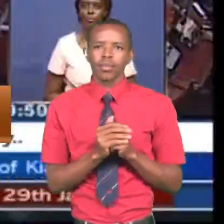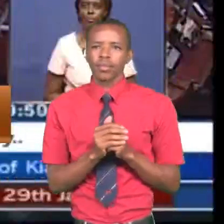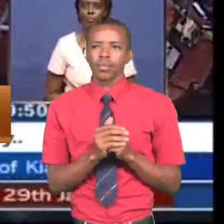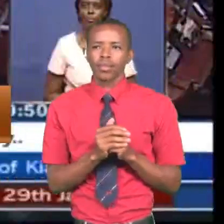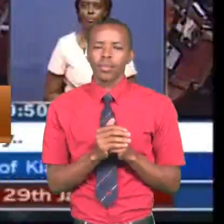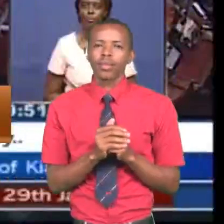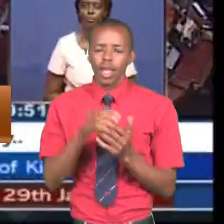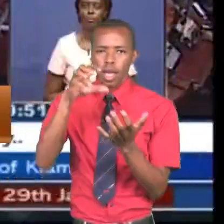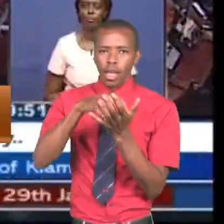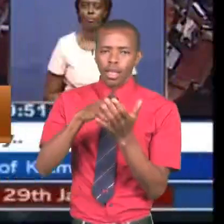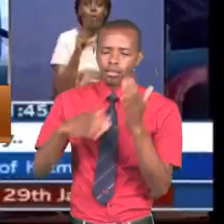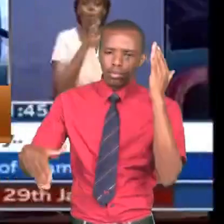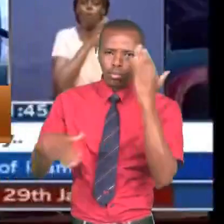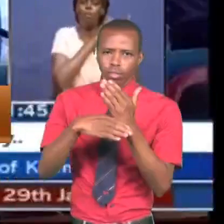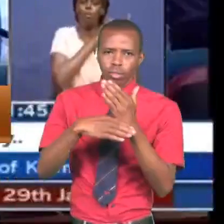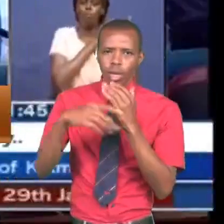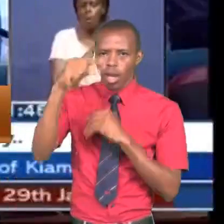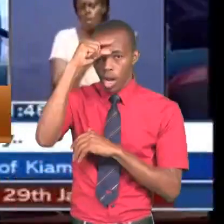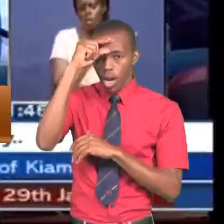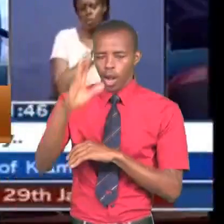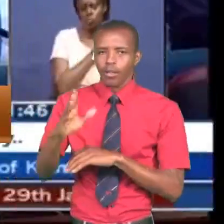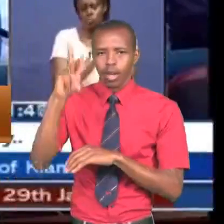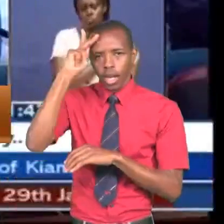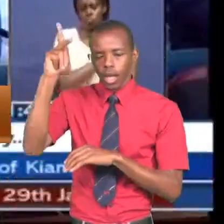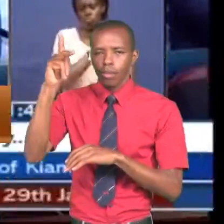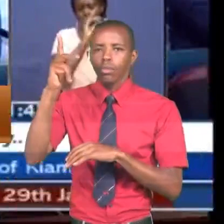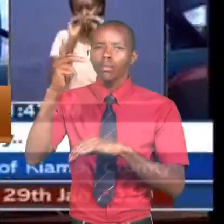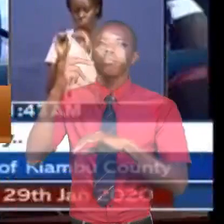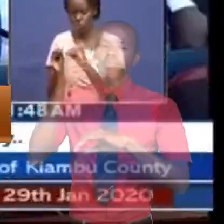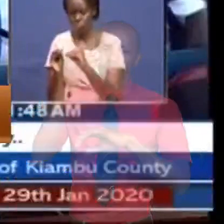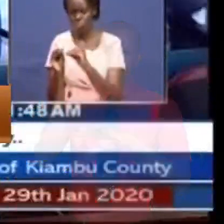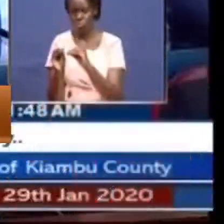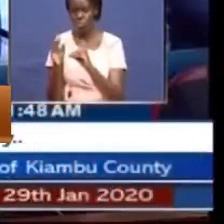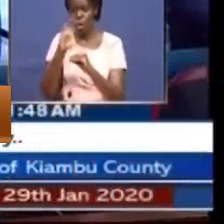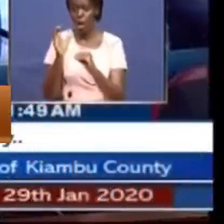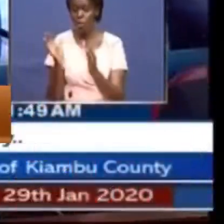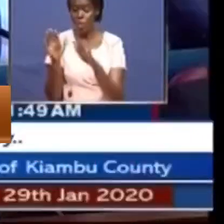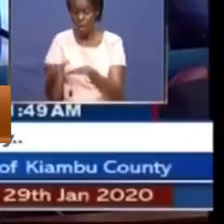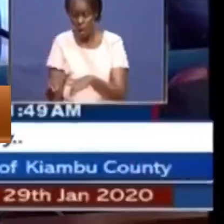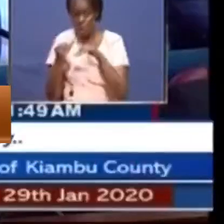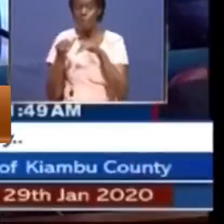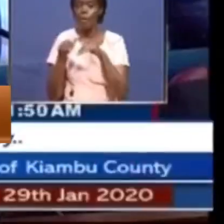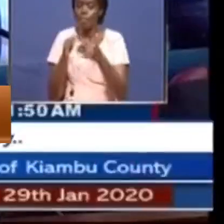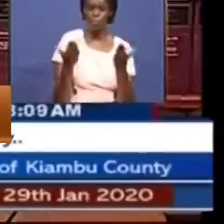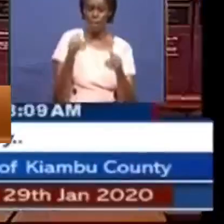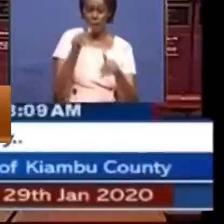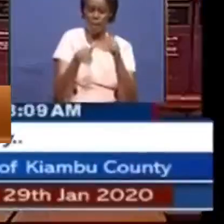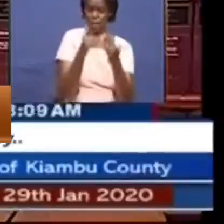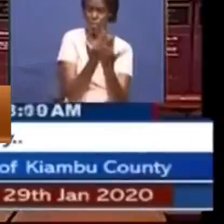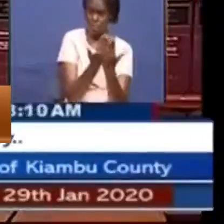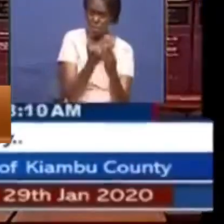Kesi ya kumungatua mamlakani gavana wa kiambu, Ferdinand Waititu Yendelea kusikilizwa katika bunge la seneti